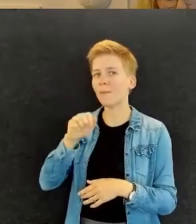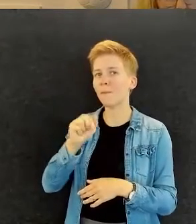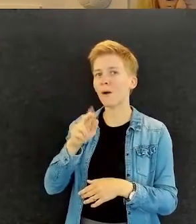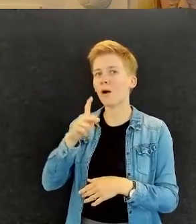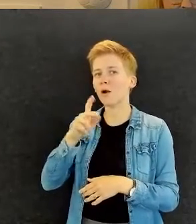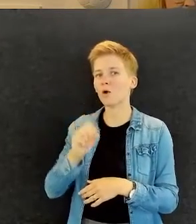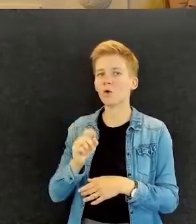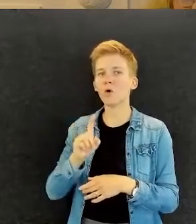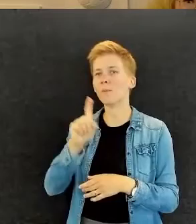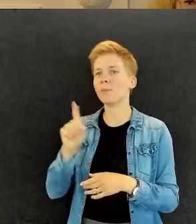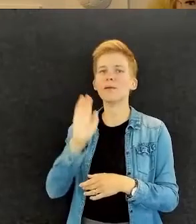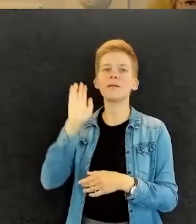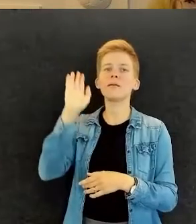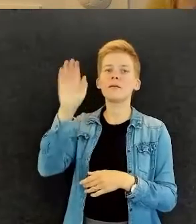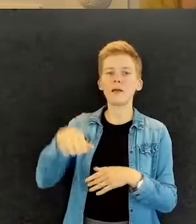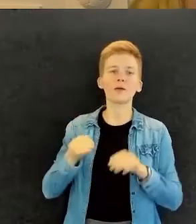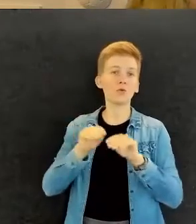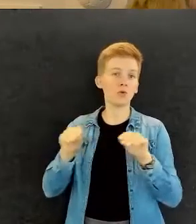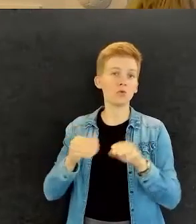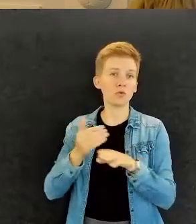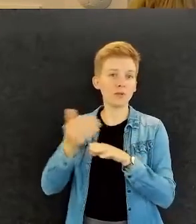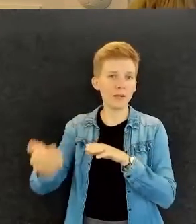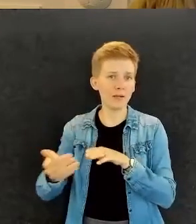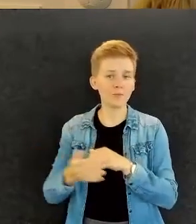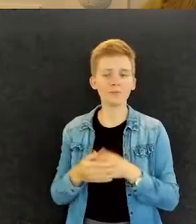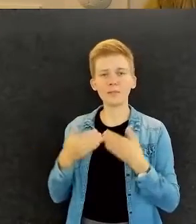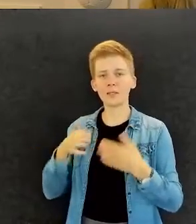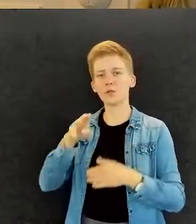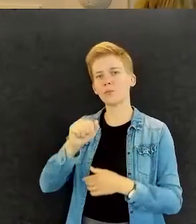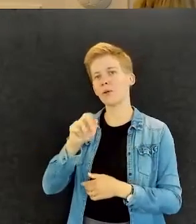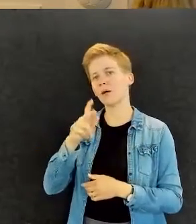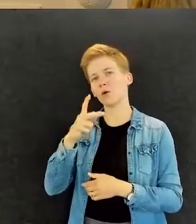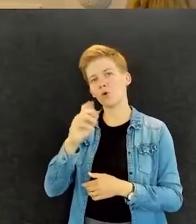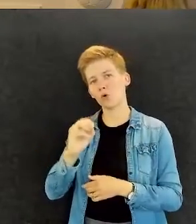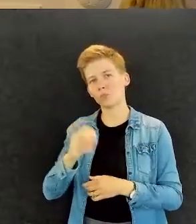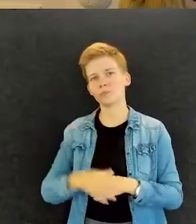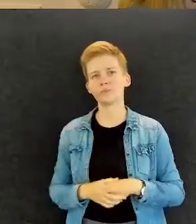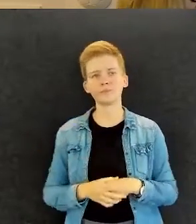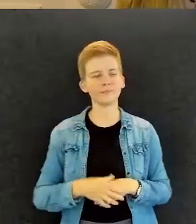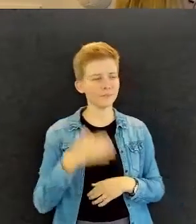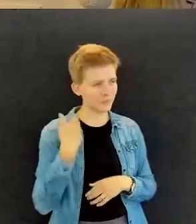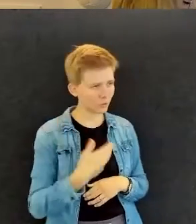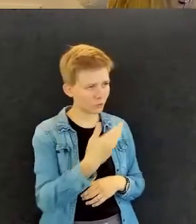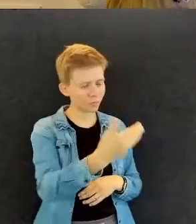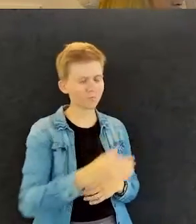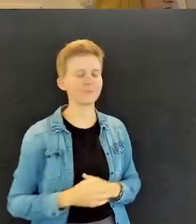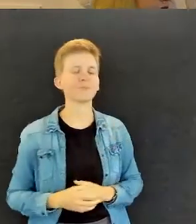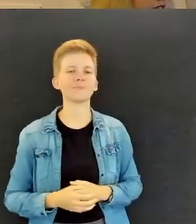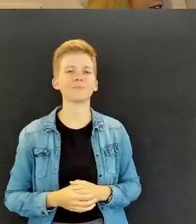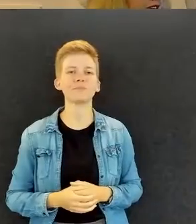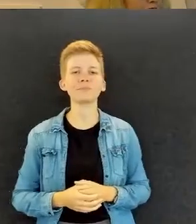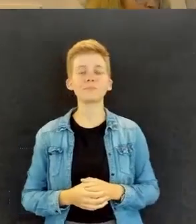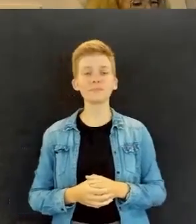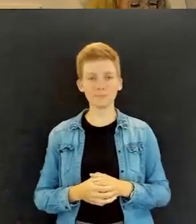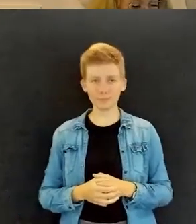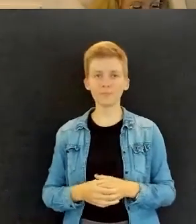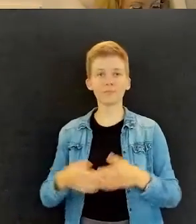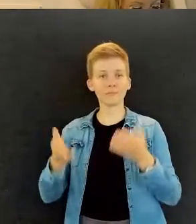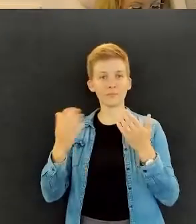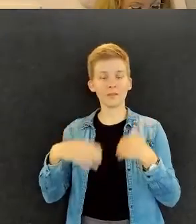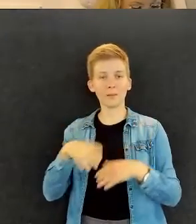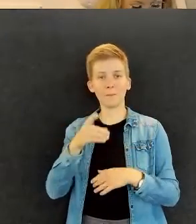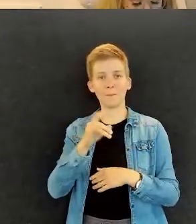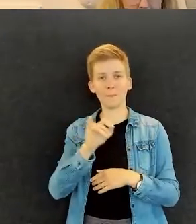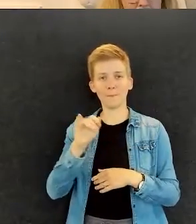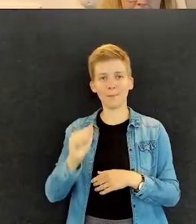koulutusohjelman jälkeen. Mutta kiitos Marko. Kiitos Marko. Seuraavaksi Pia